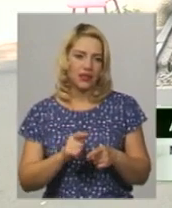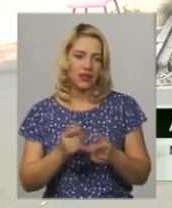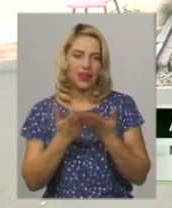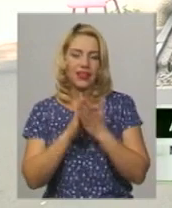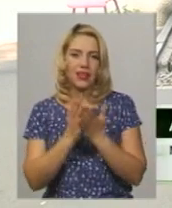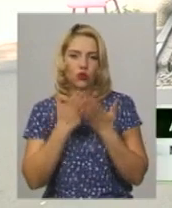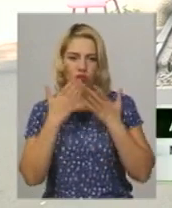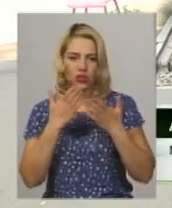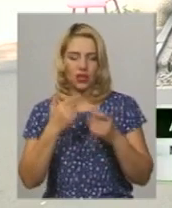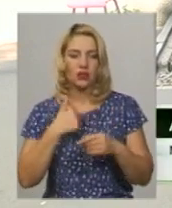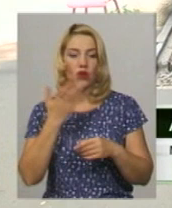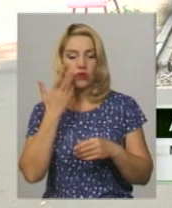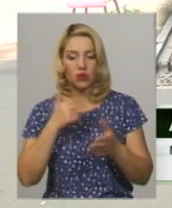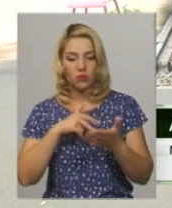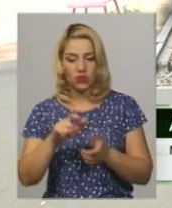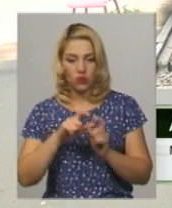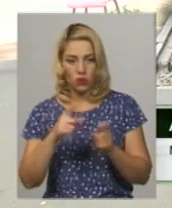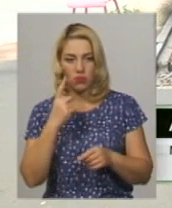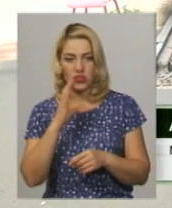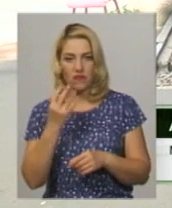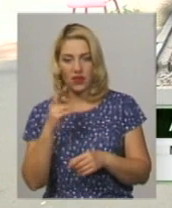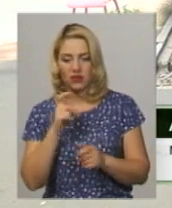перше вересня ми подарували йому книжку.